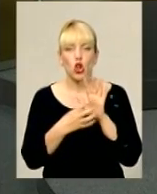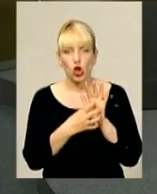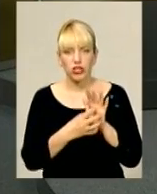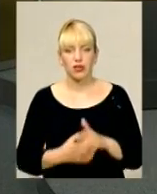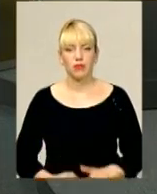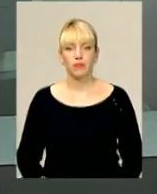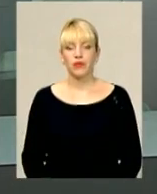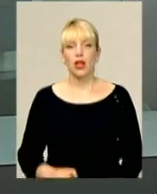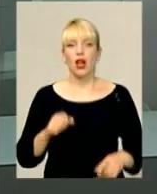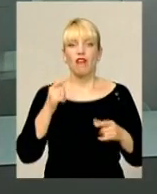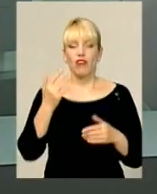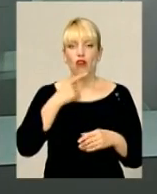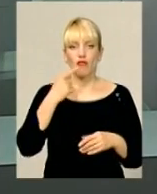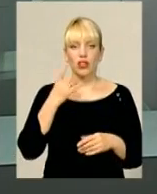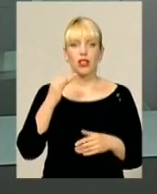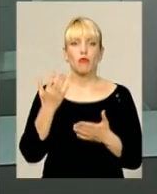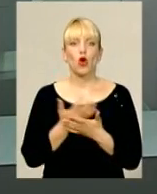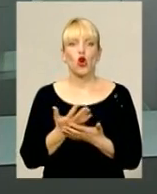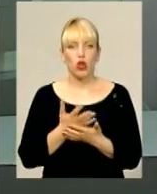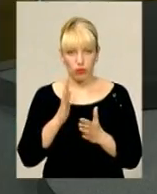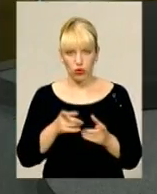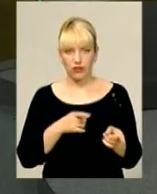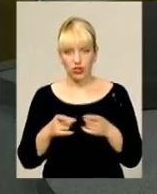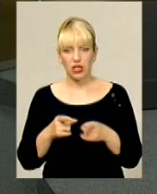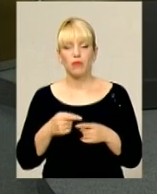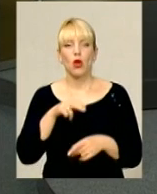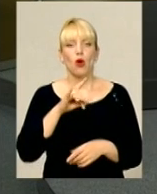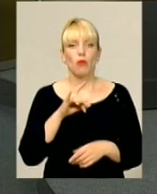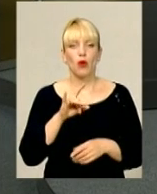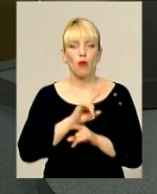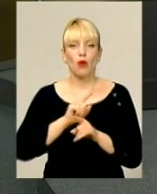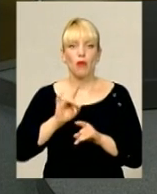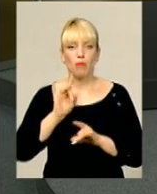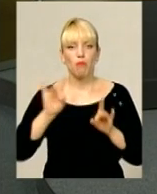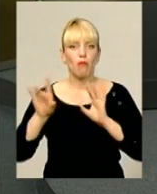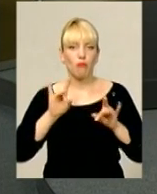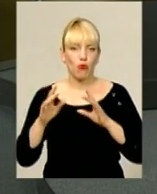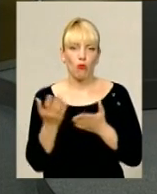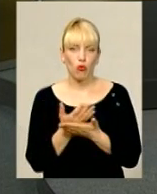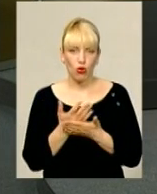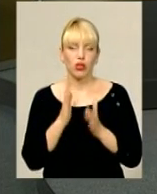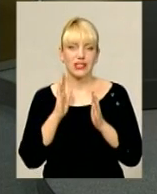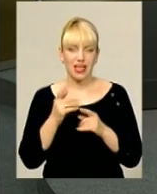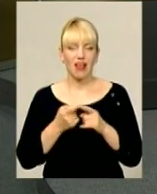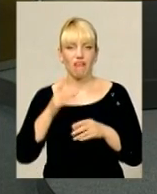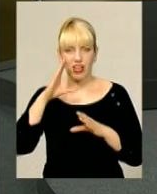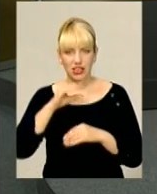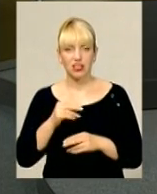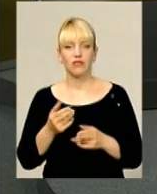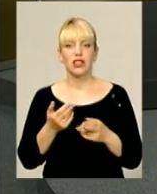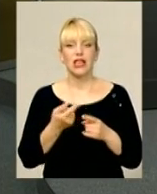проморолик, ви будете його виготовляти? Проморолик, звичайно, це зараз є дуже ефективним і дуже